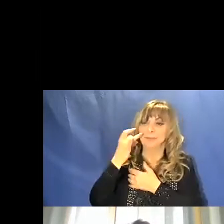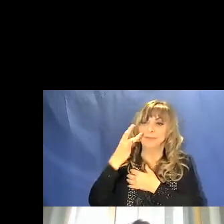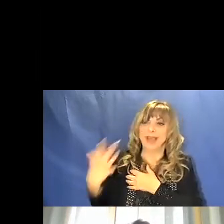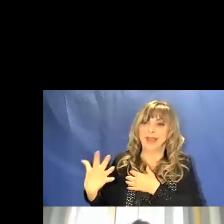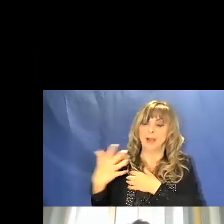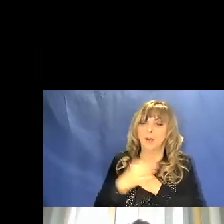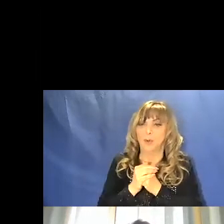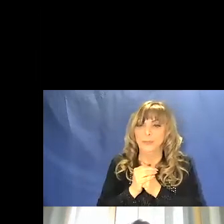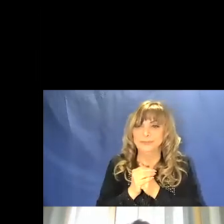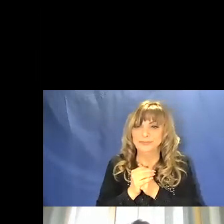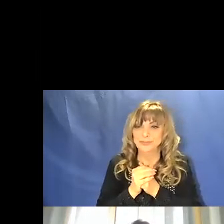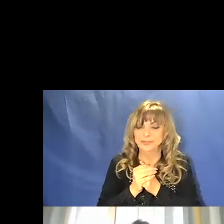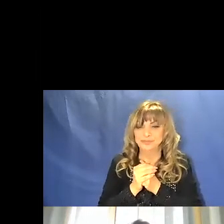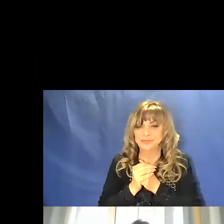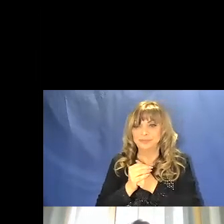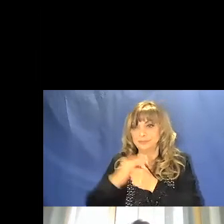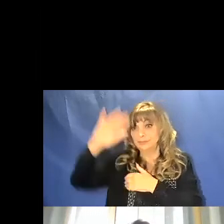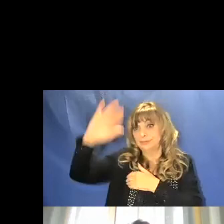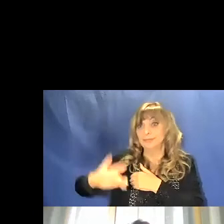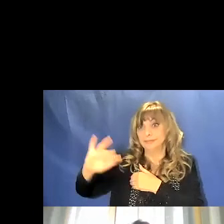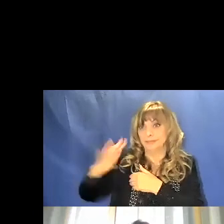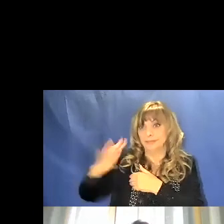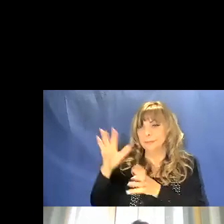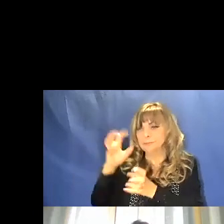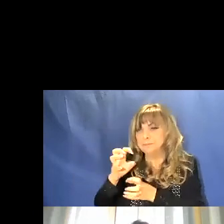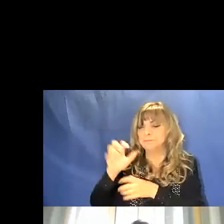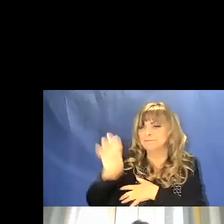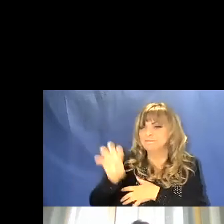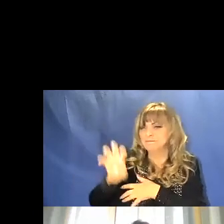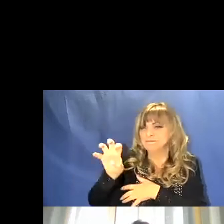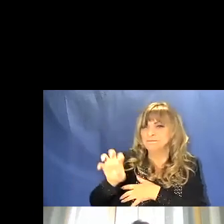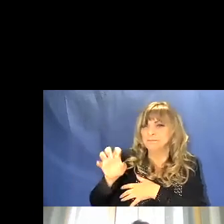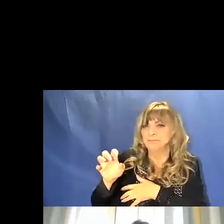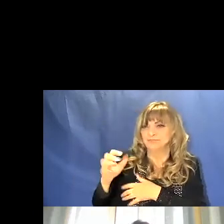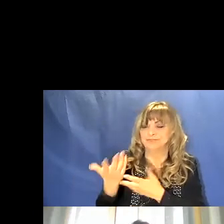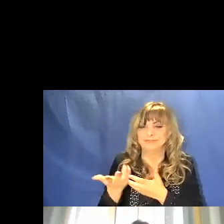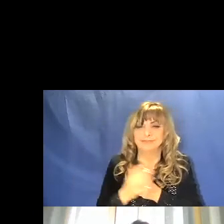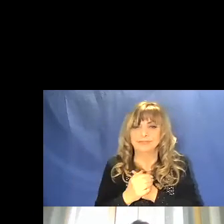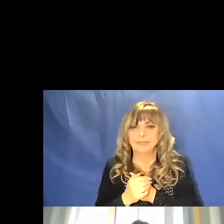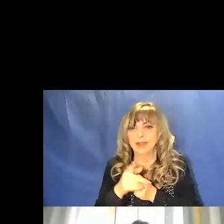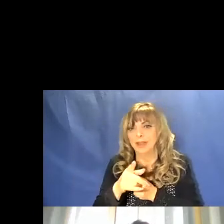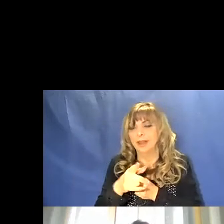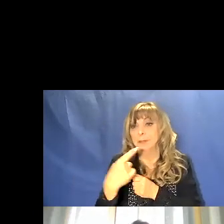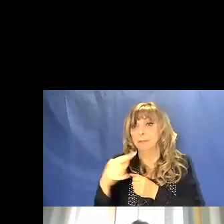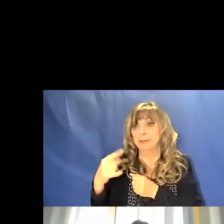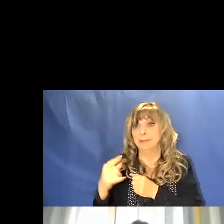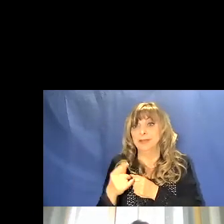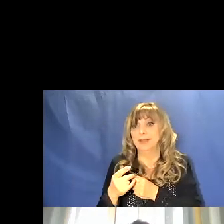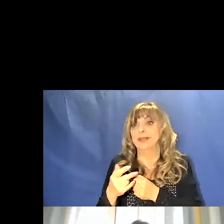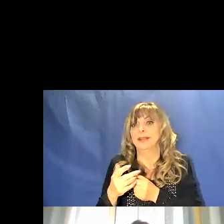ricopre appunto le pareti delle grotte e questo metteva in risalto i